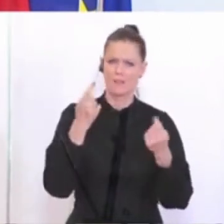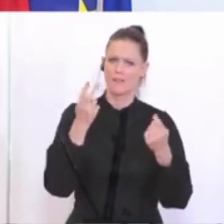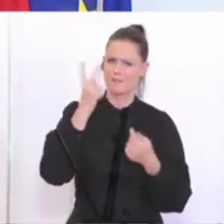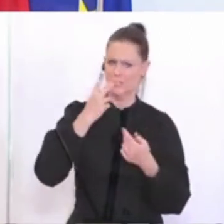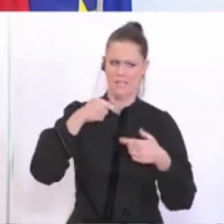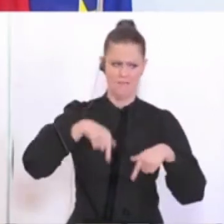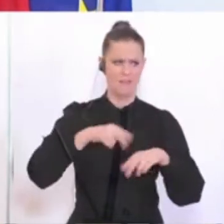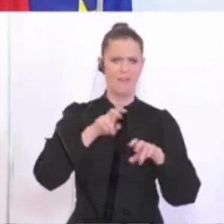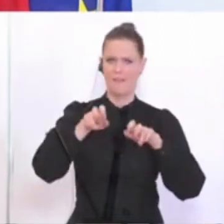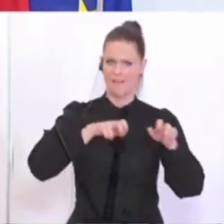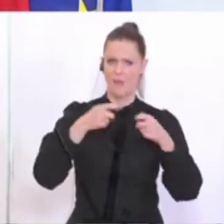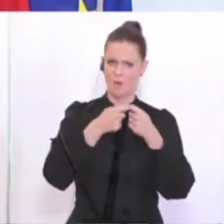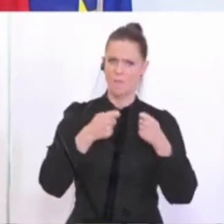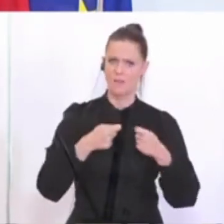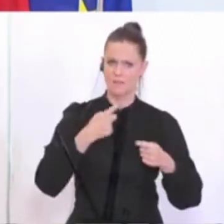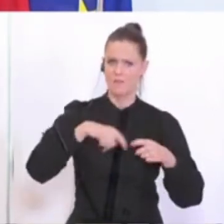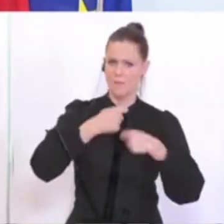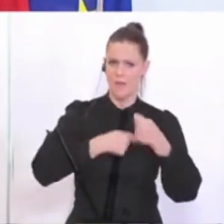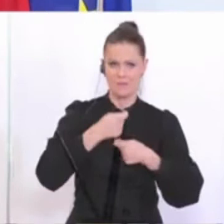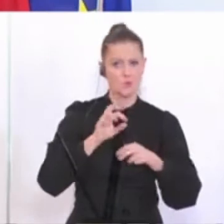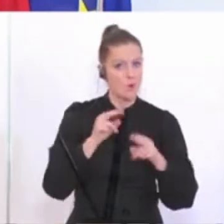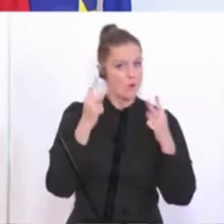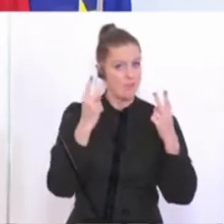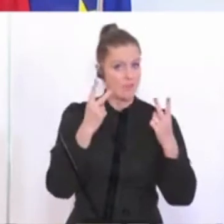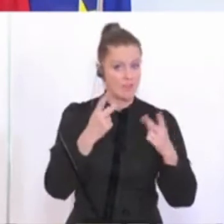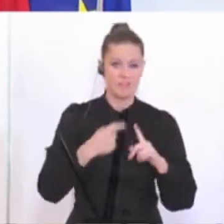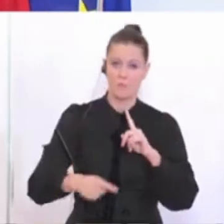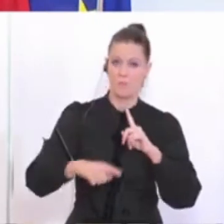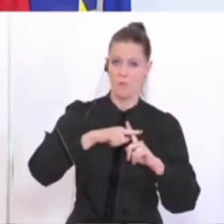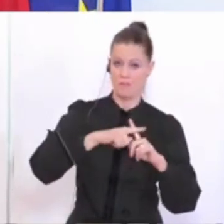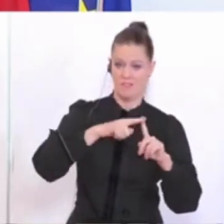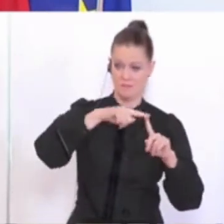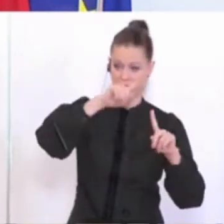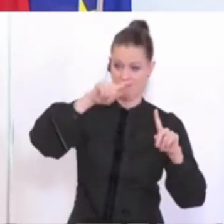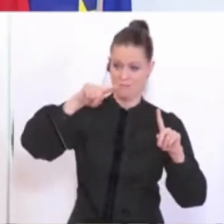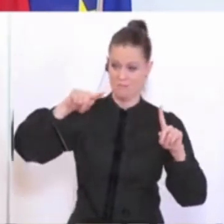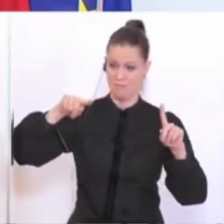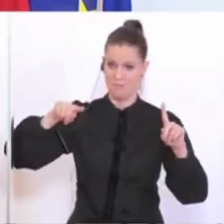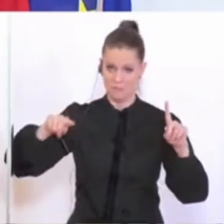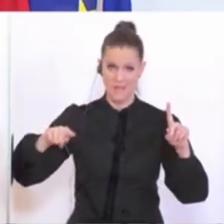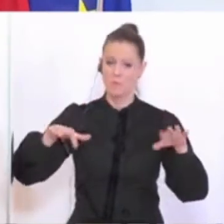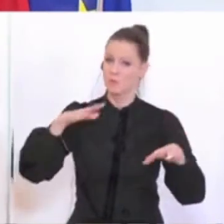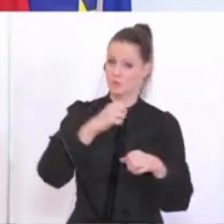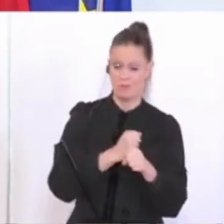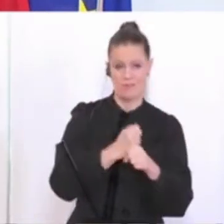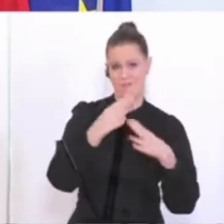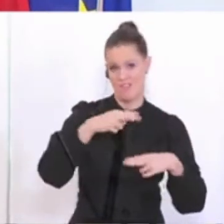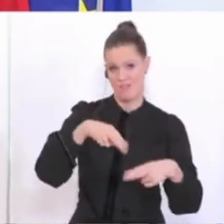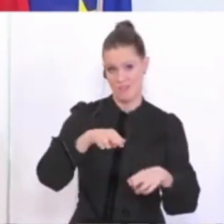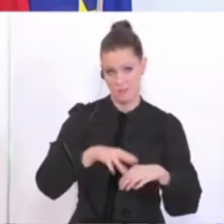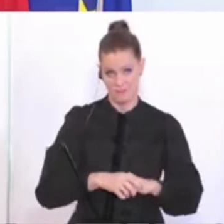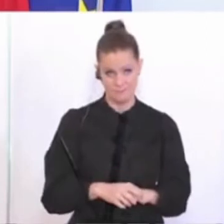in der Regierung hier arbeiten, weil es so wichtig ist, dass wir diesen positiven Trend, das Abflachen der Infektionskurve durchzuhalten, jetzt auch fortsetzen.